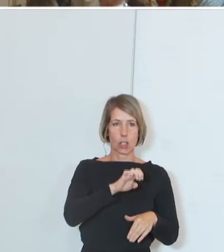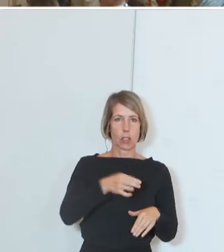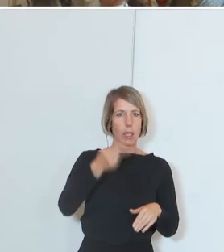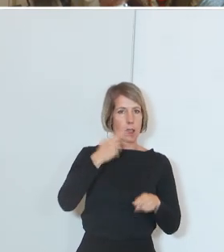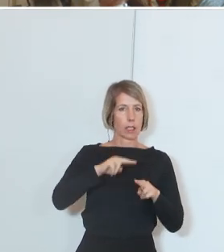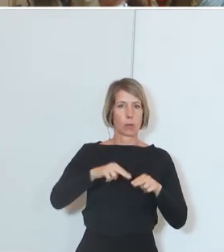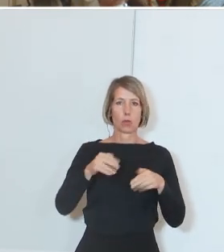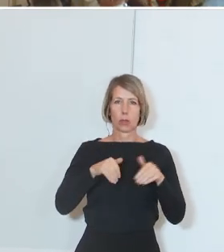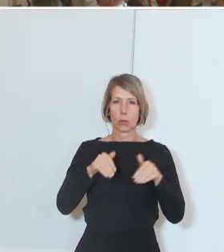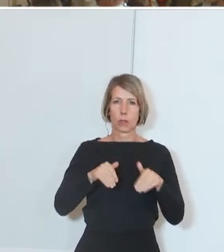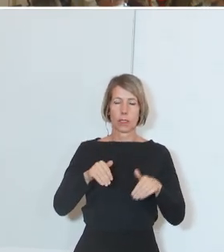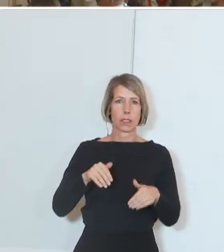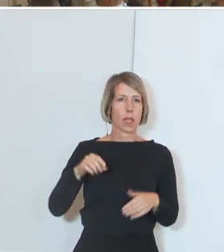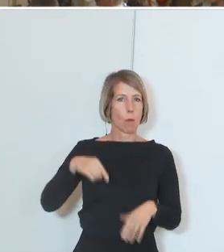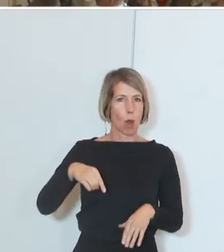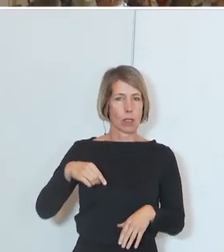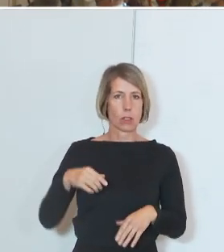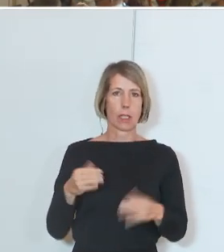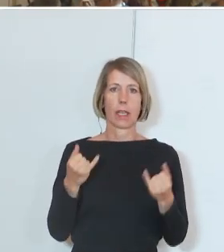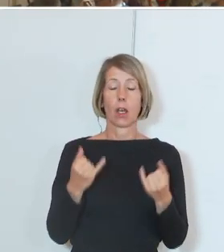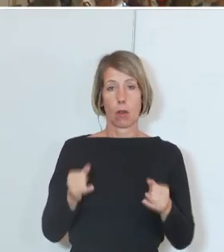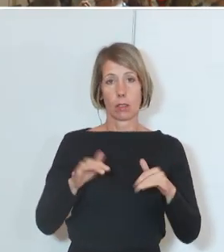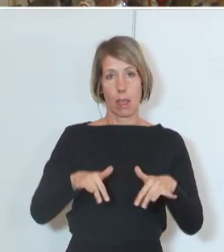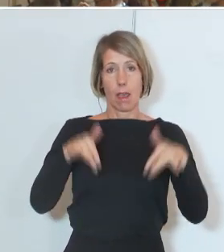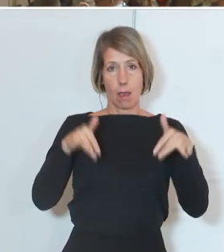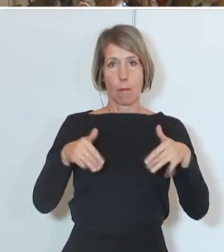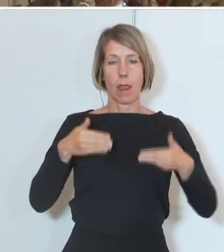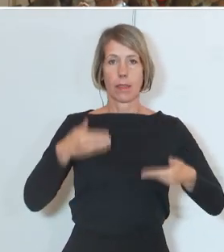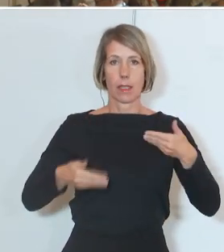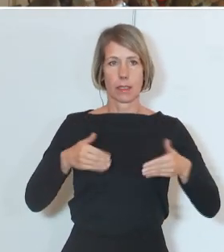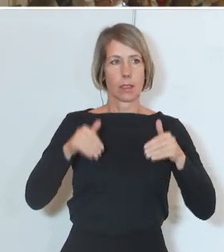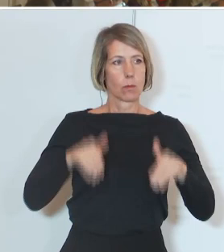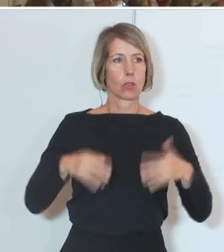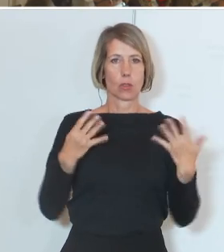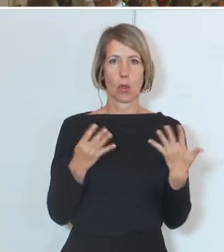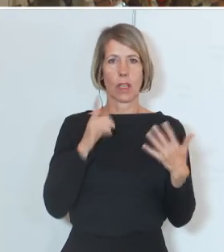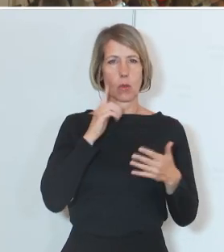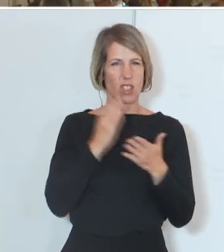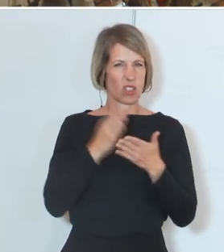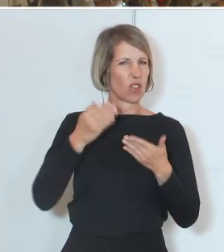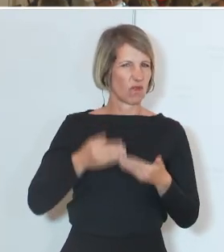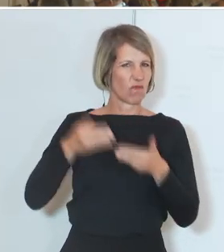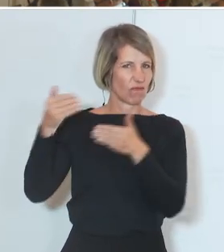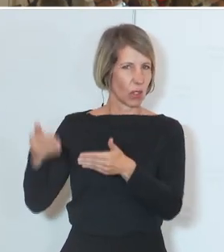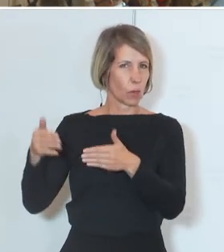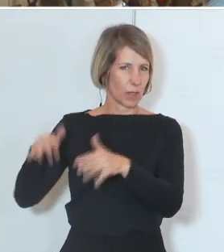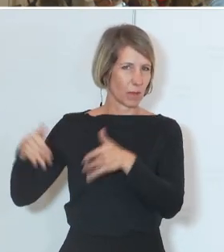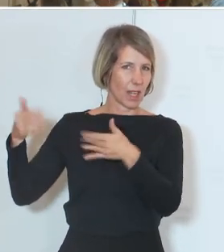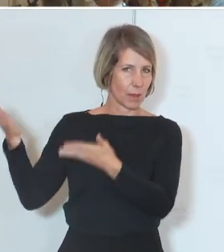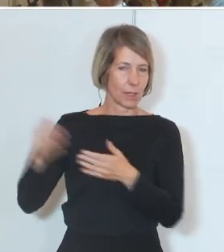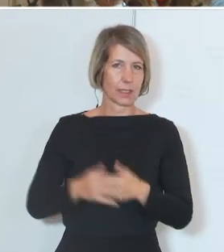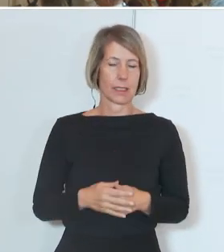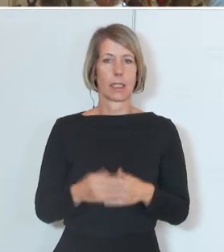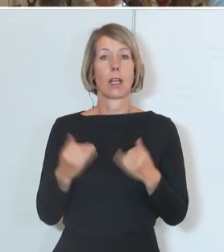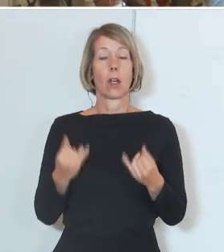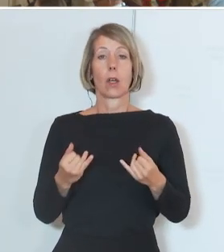Polaschek. Ich bitte Sie im Verständnis, dass wir aufgrund der heutigen Plenarsitzung um 9 Uhr schon weiter müssen. Ich darf damit das Wort an Herrn